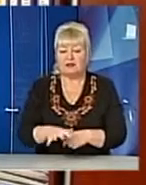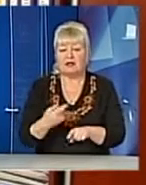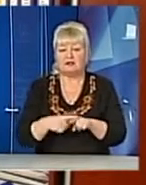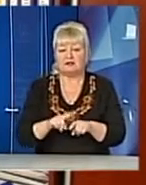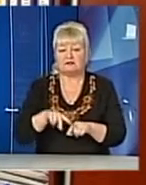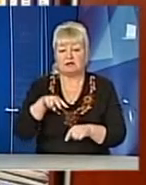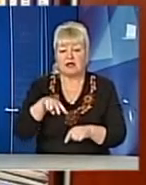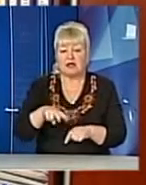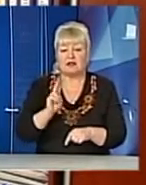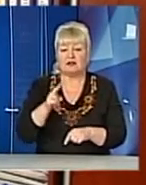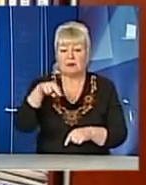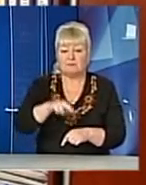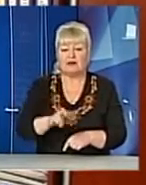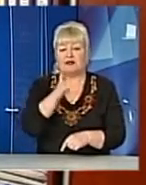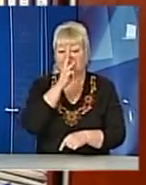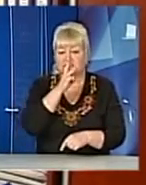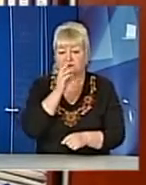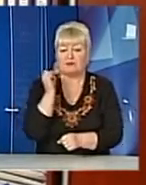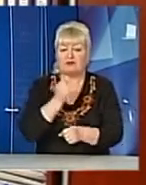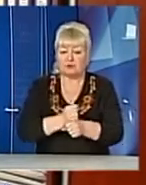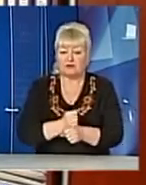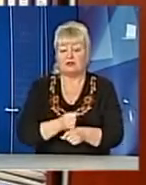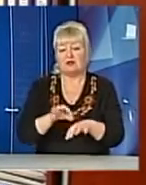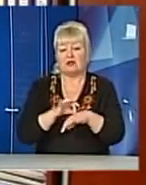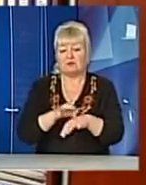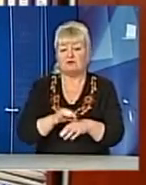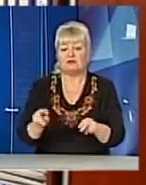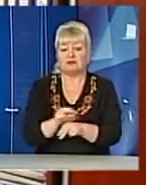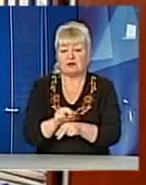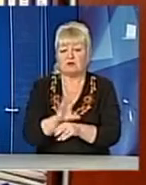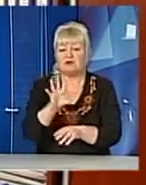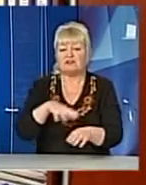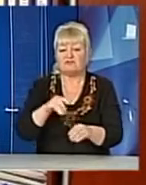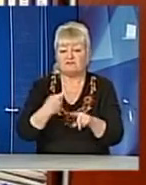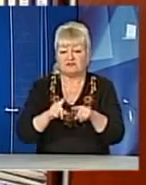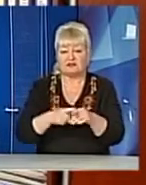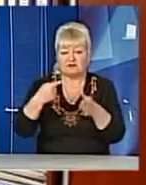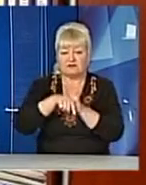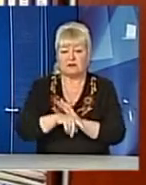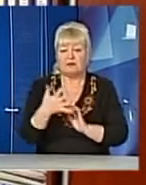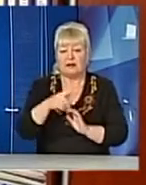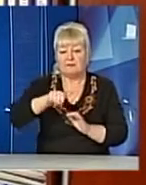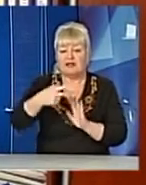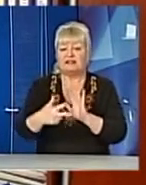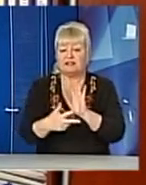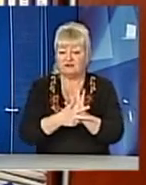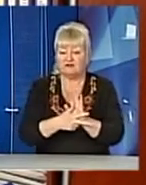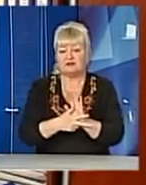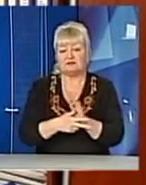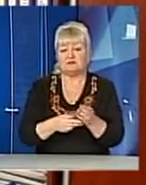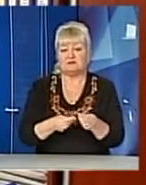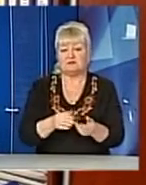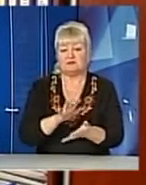ЛКП, зарплата робітників, проведення поточних ремонтів, тоді все сидить там. І цього боргу 5,8, складовано сміття